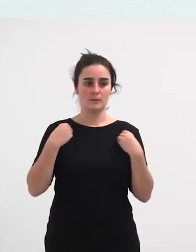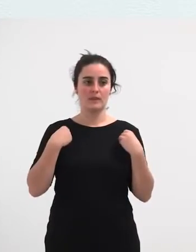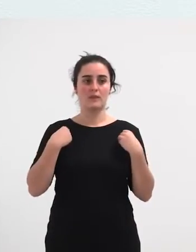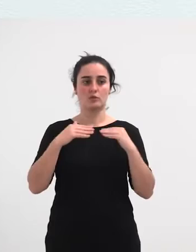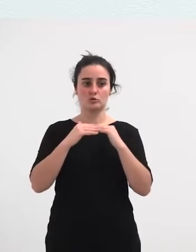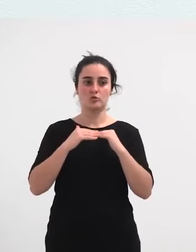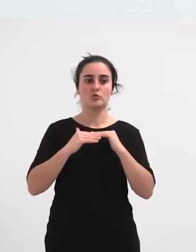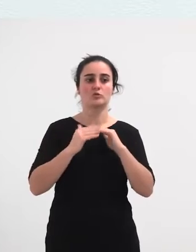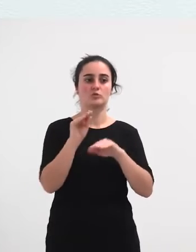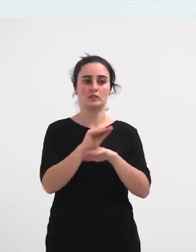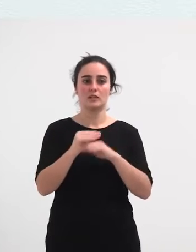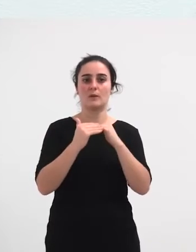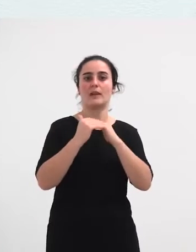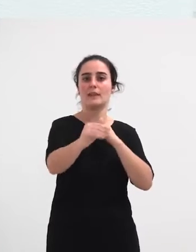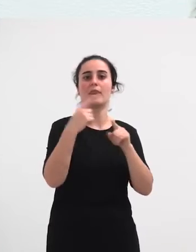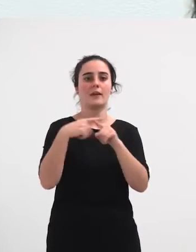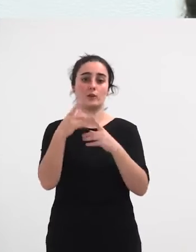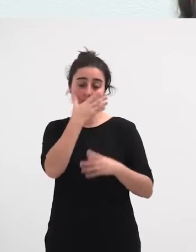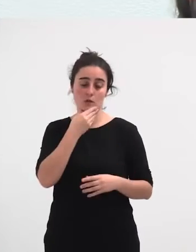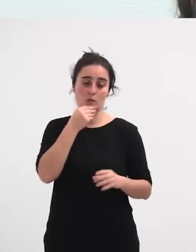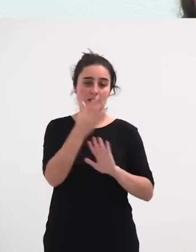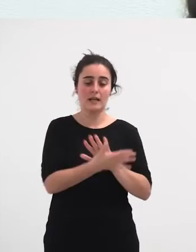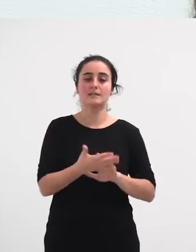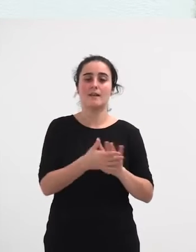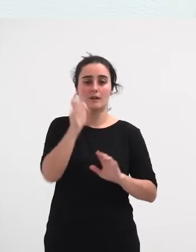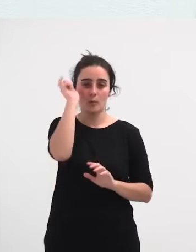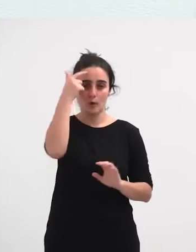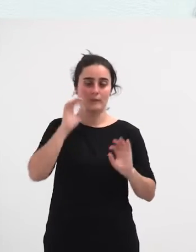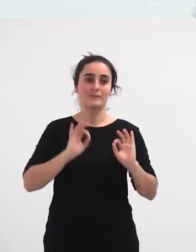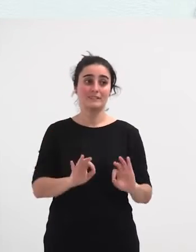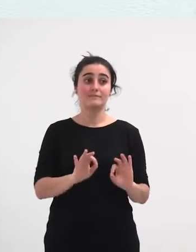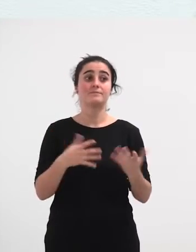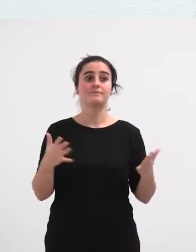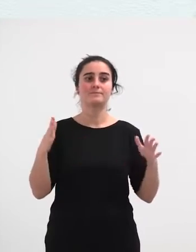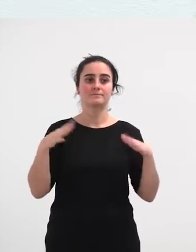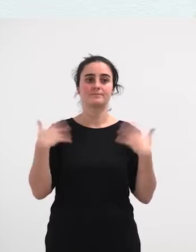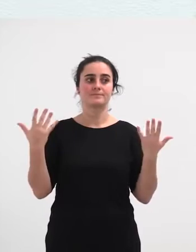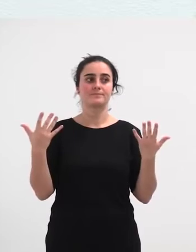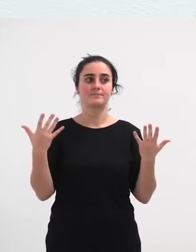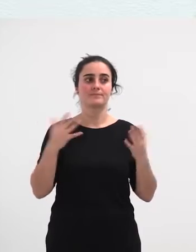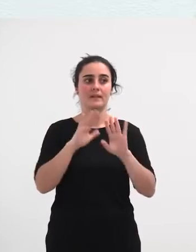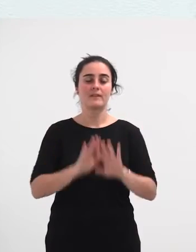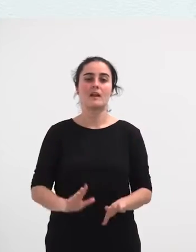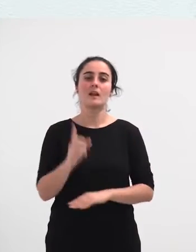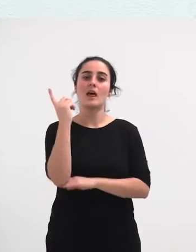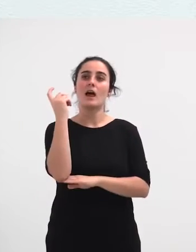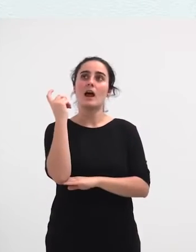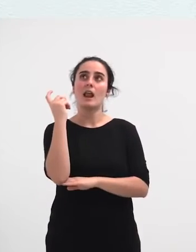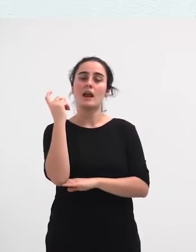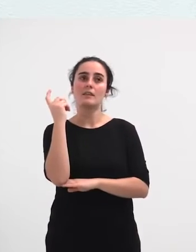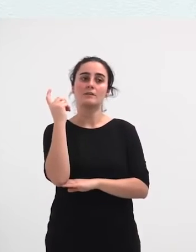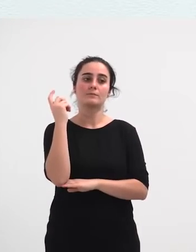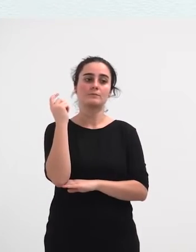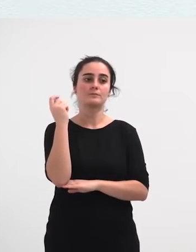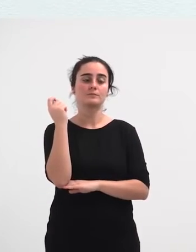abida, eta alako batean, alarden engaia